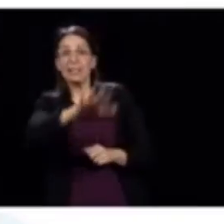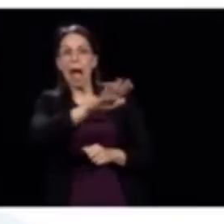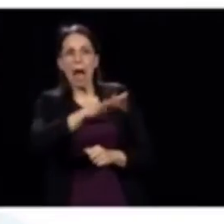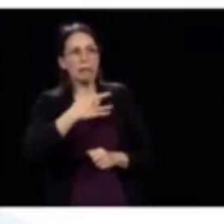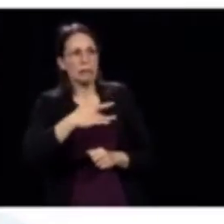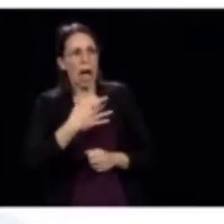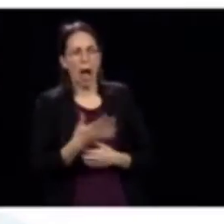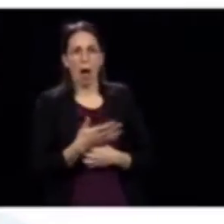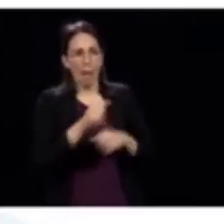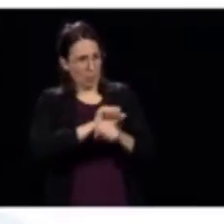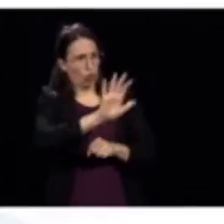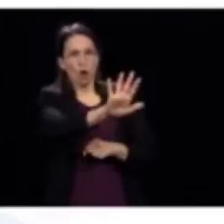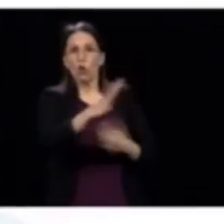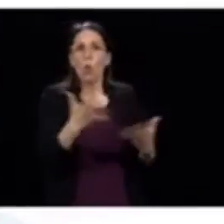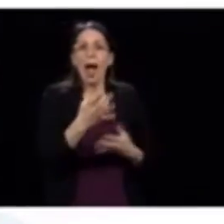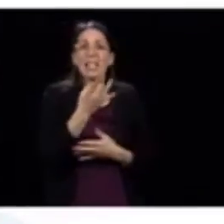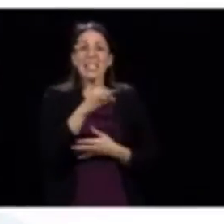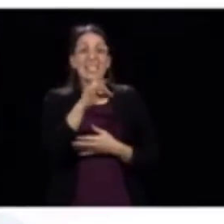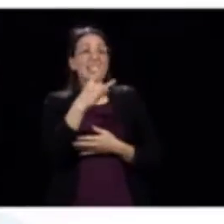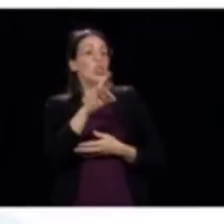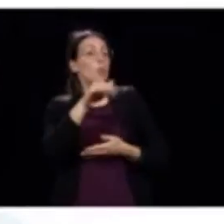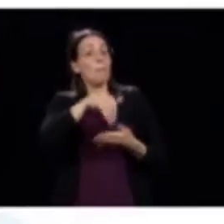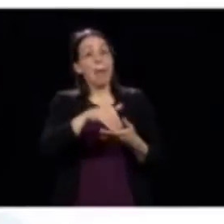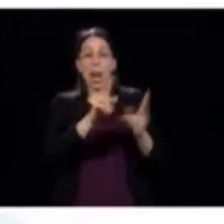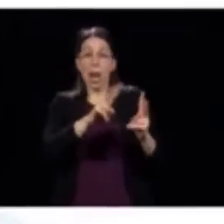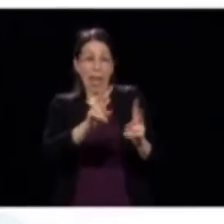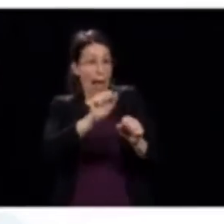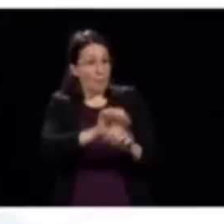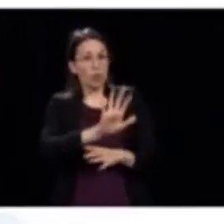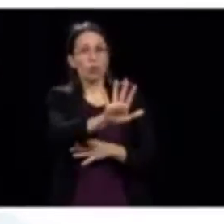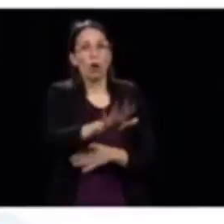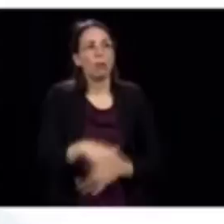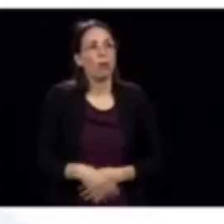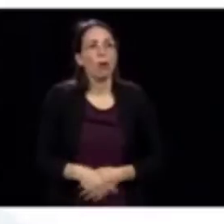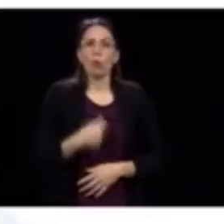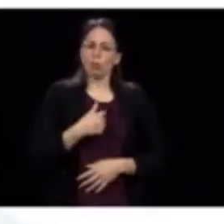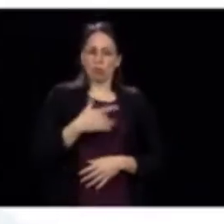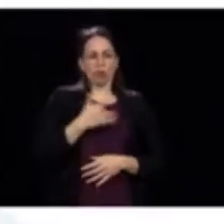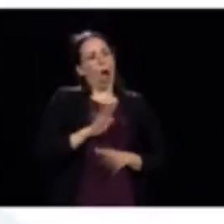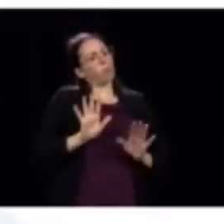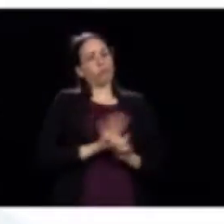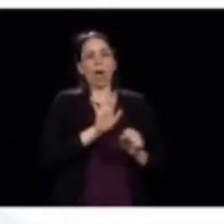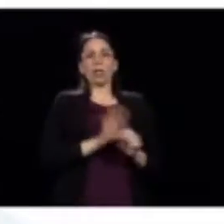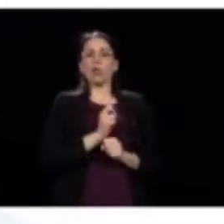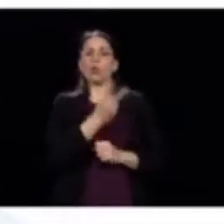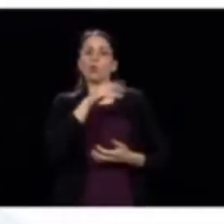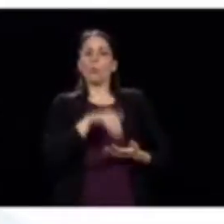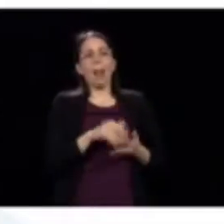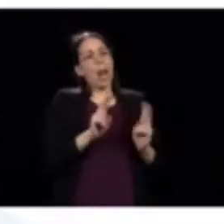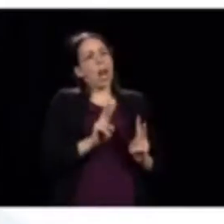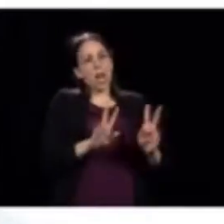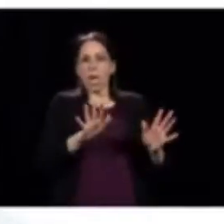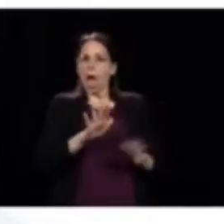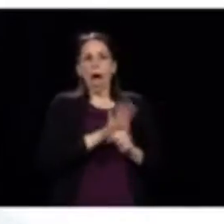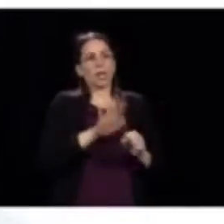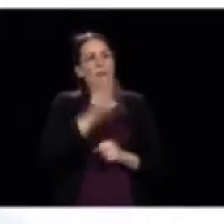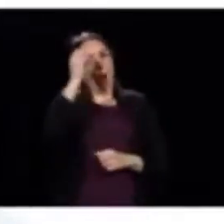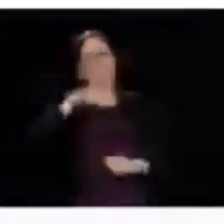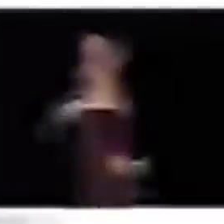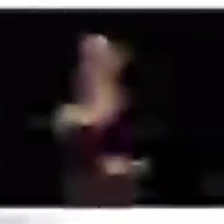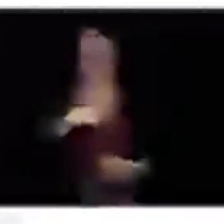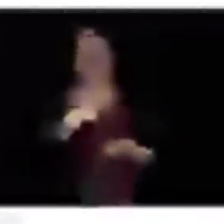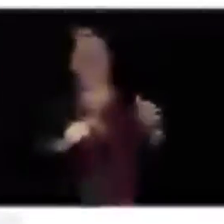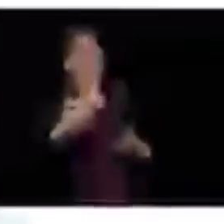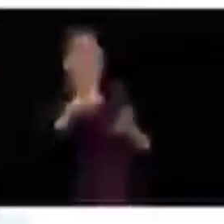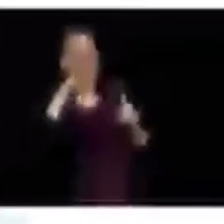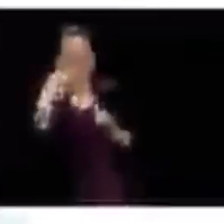'on a trop étiré la sauce avec le 12 000 lits. C'est possible qu'il y cette perception-là. C'est pour ça